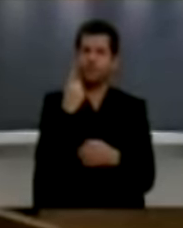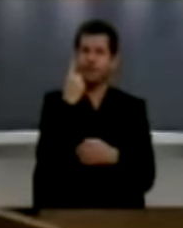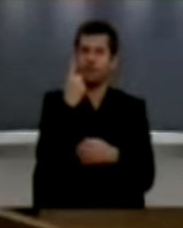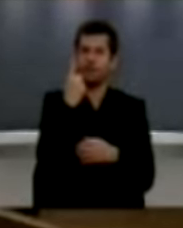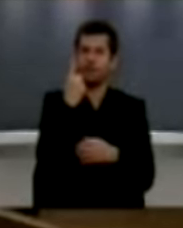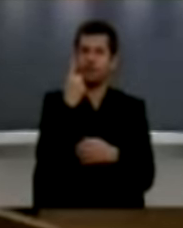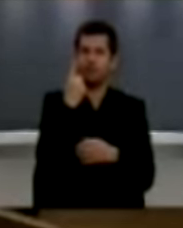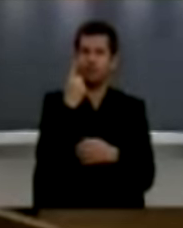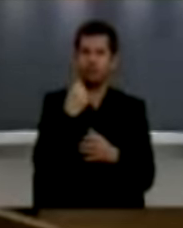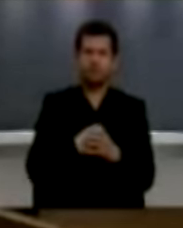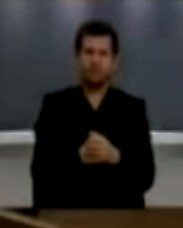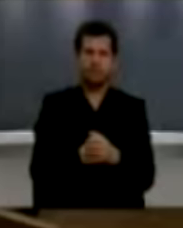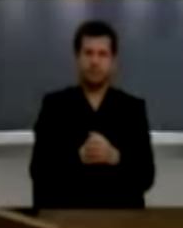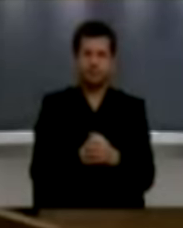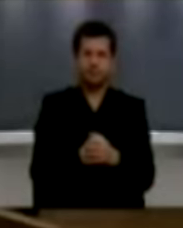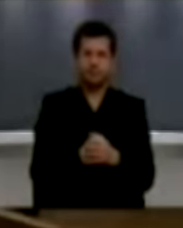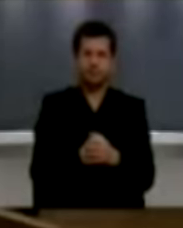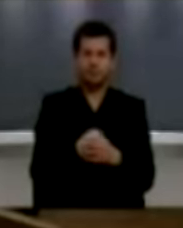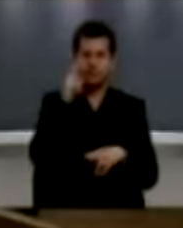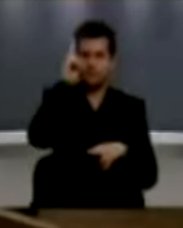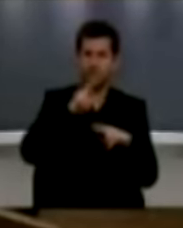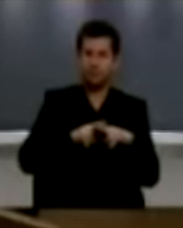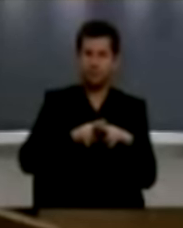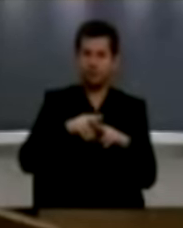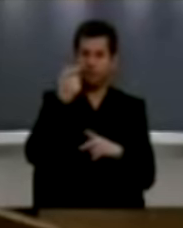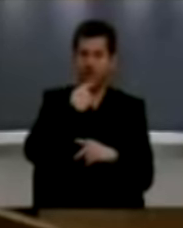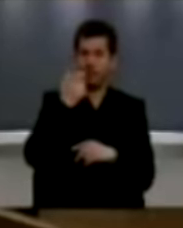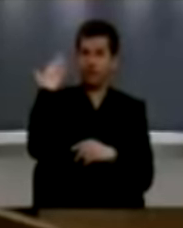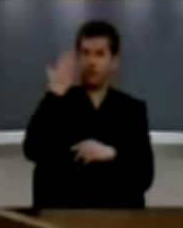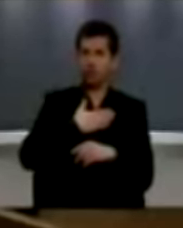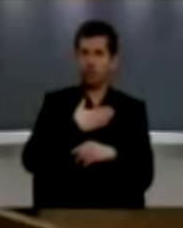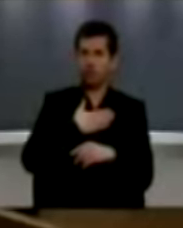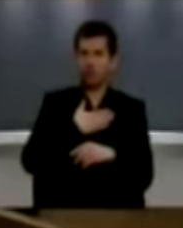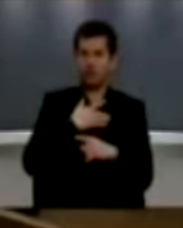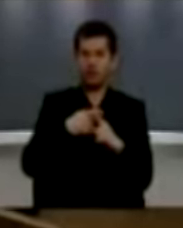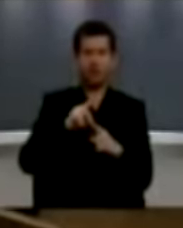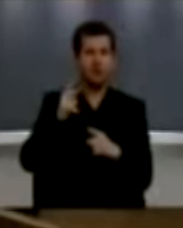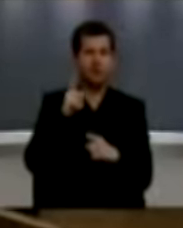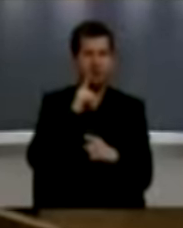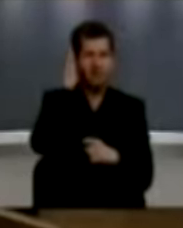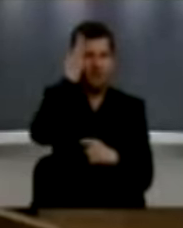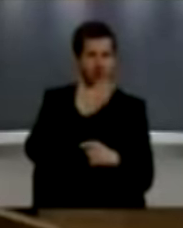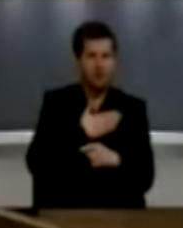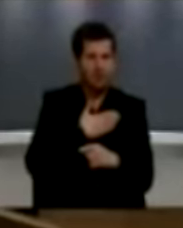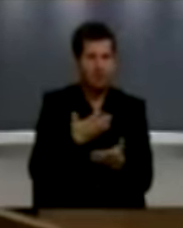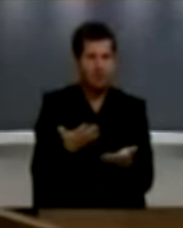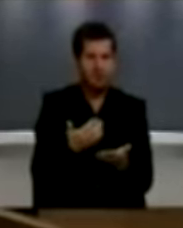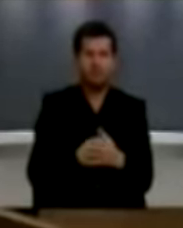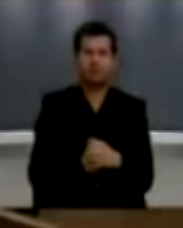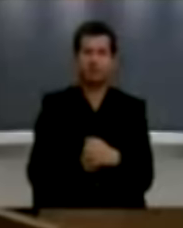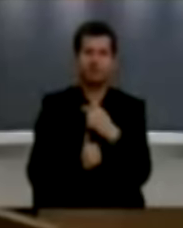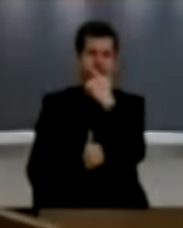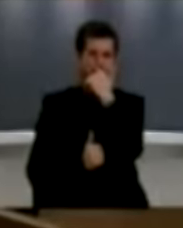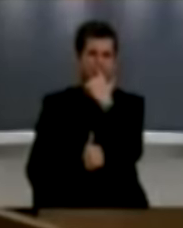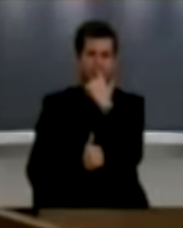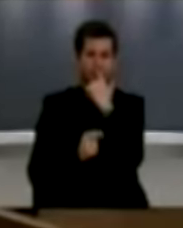me vendosin e të kalu me stonë edhe në anën tjetër me të ardmën tonë. Duhet